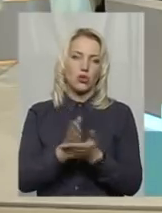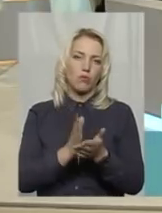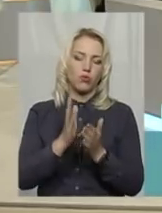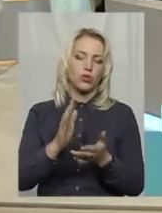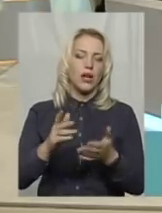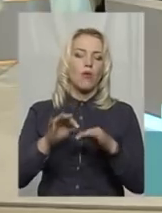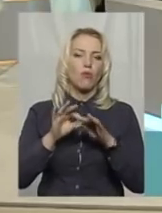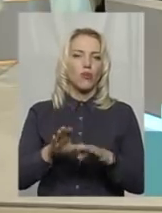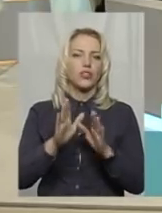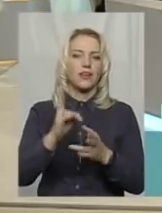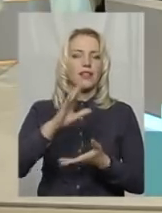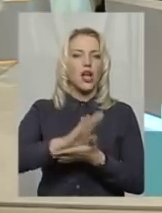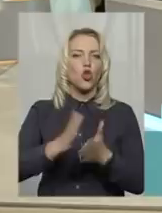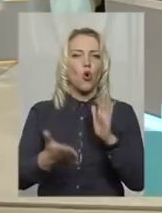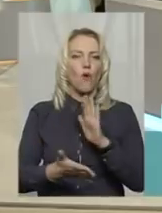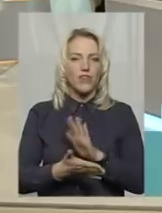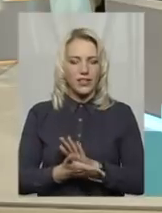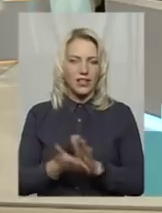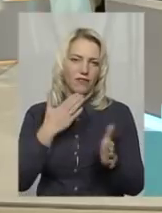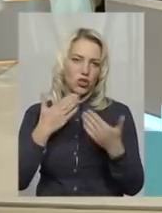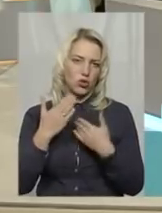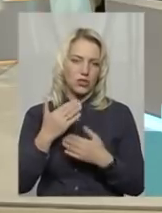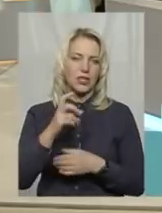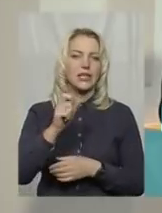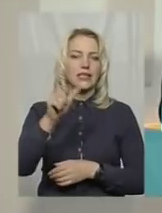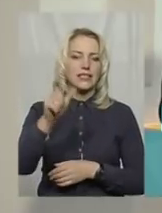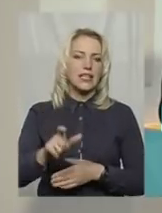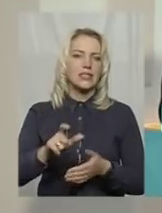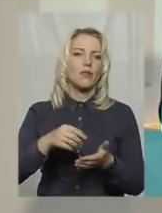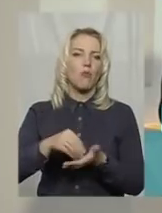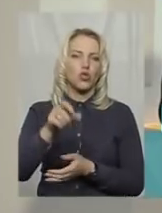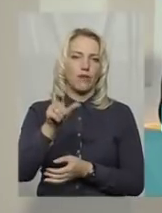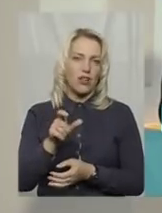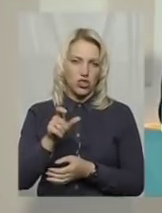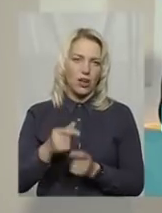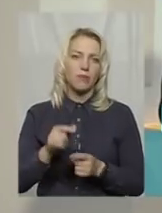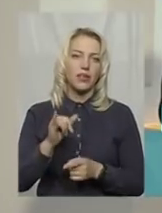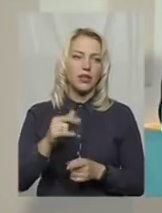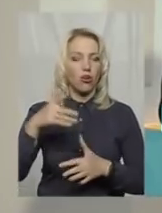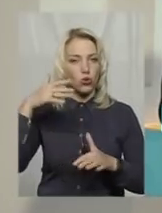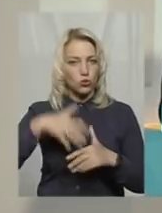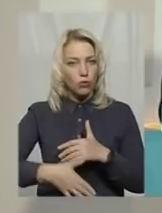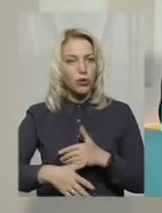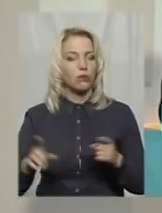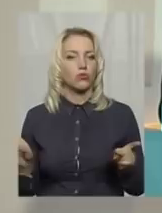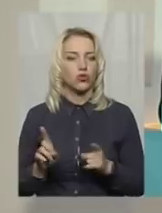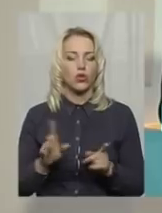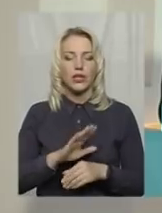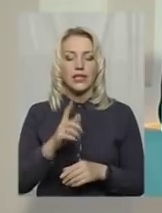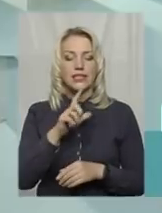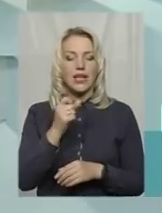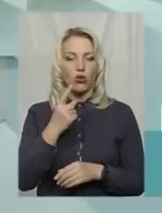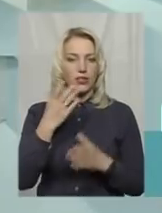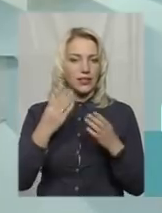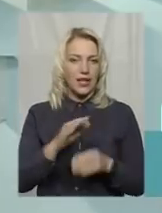відносинах з безпосереднім споживачем. Разом з тим, ми розуміємо, що не так за один день це все не